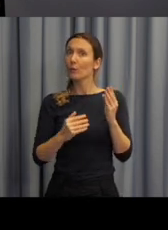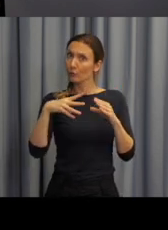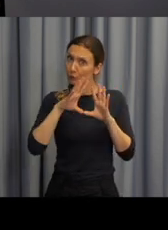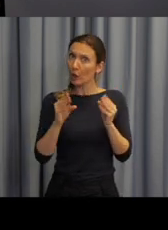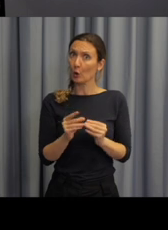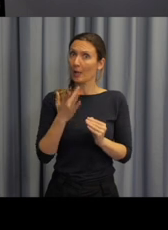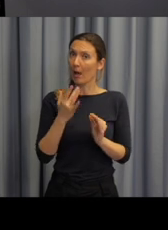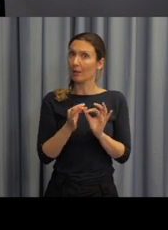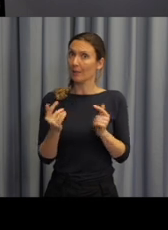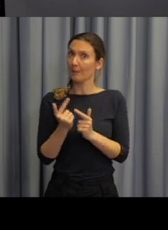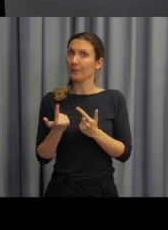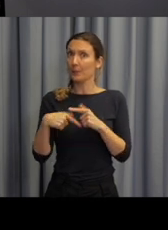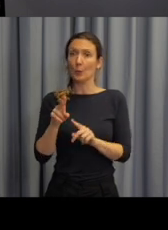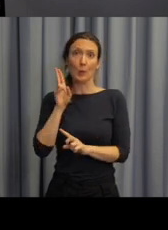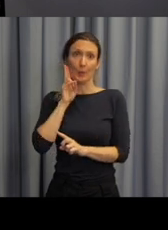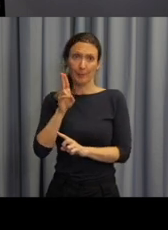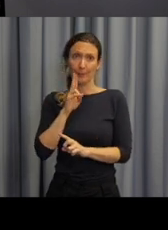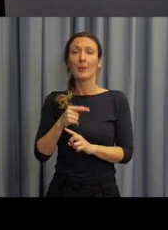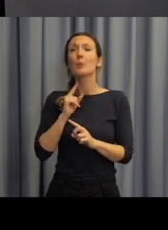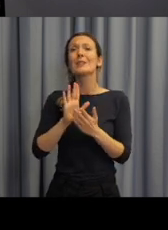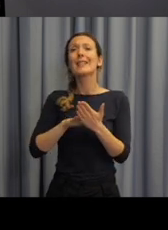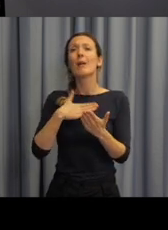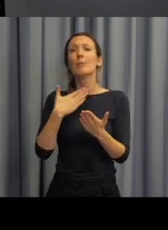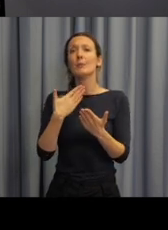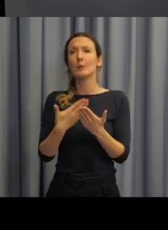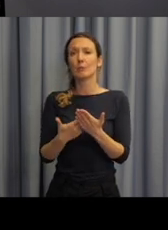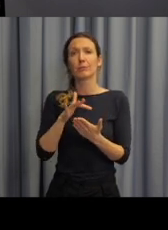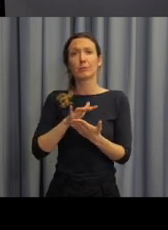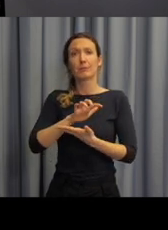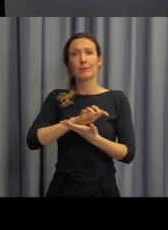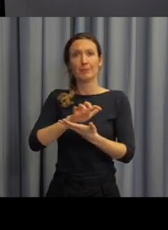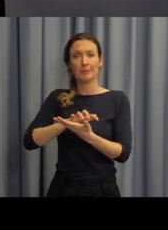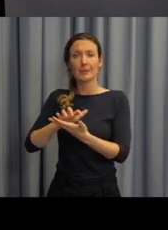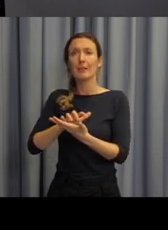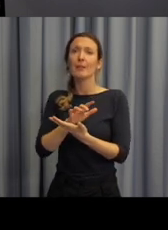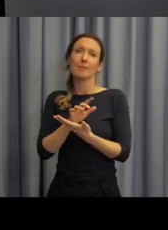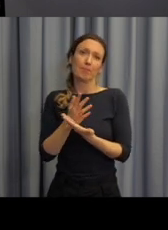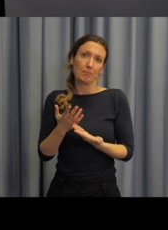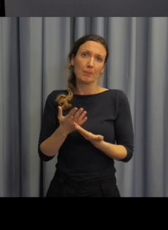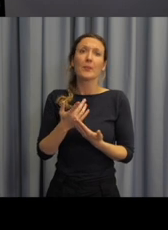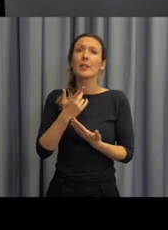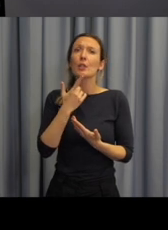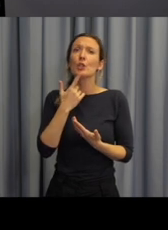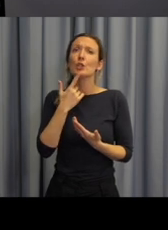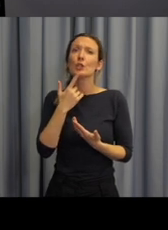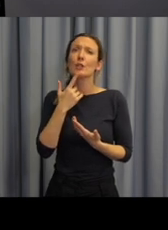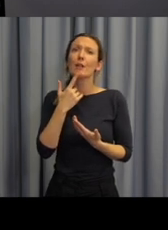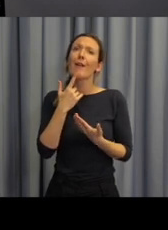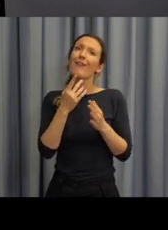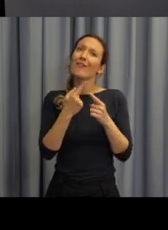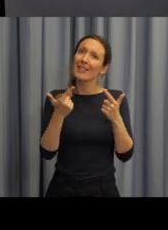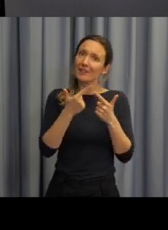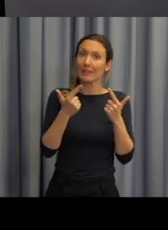Kapitola obsahuje také pasáže, které nám tyto gramatické jevy v češtině